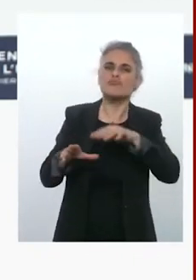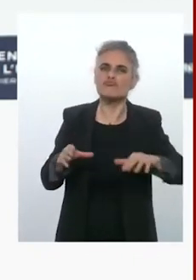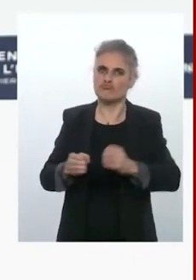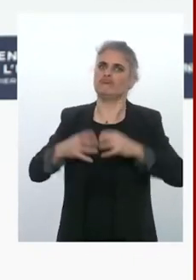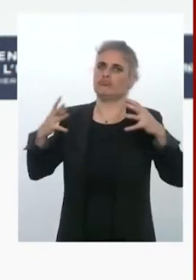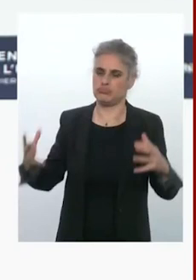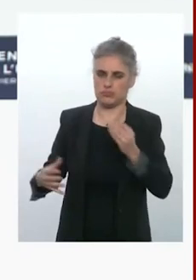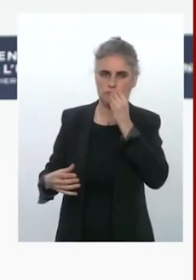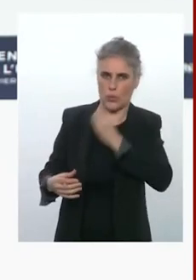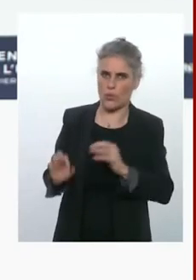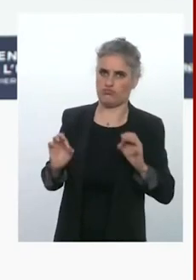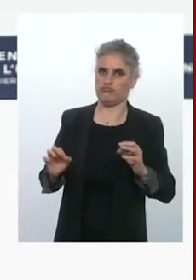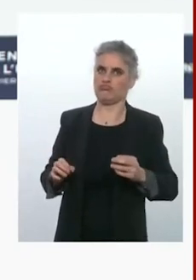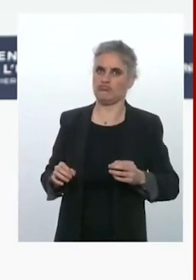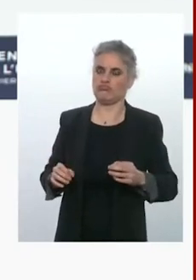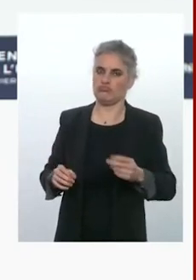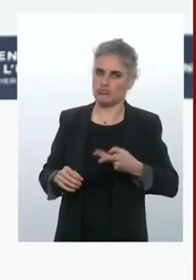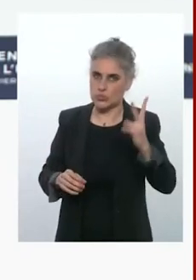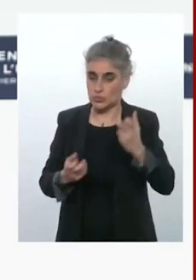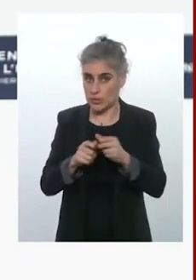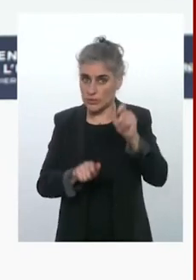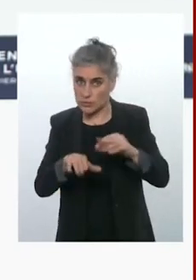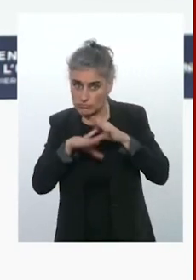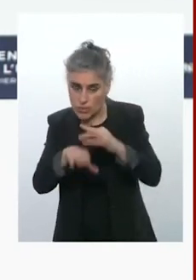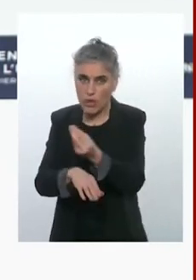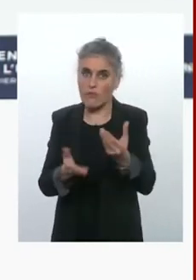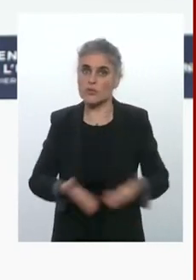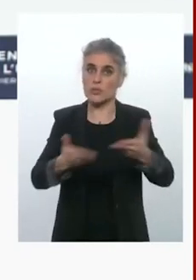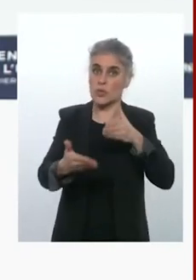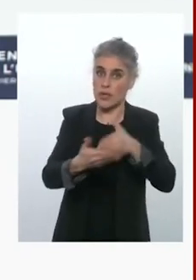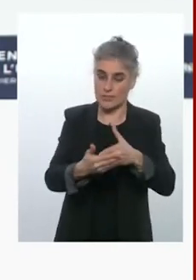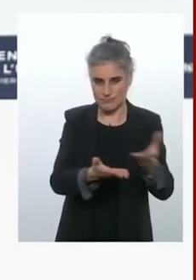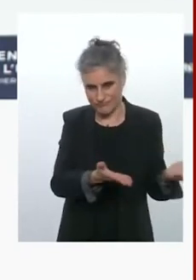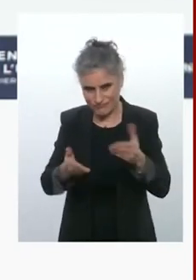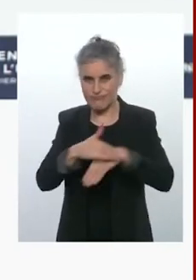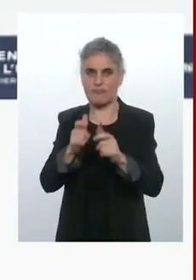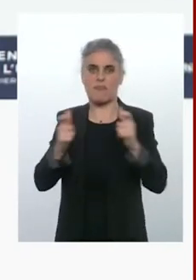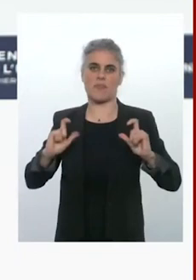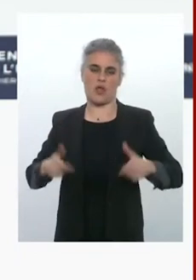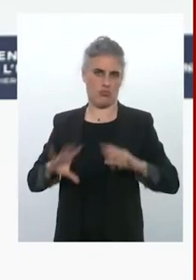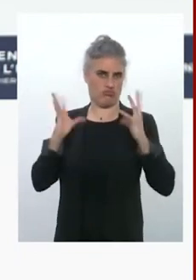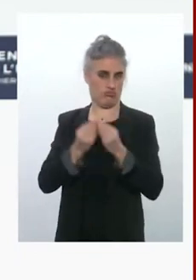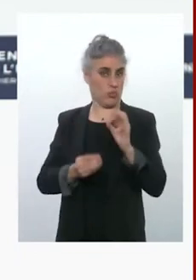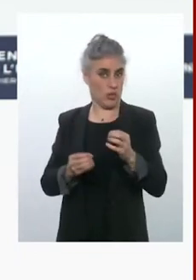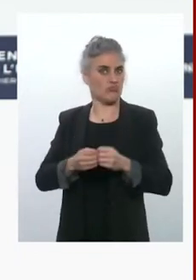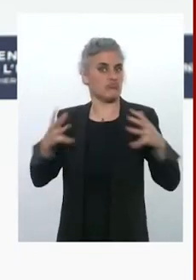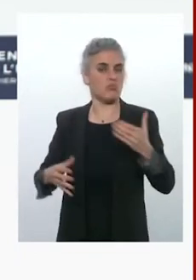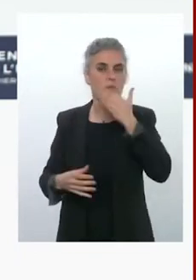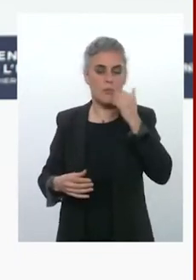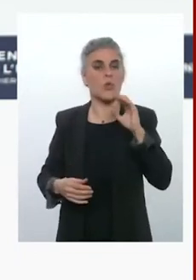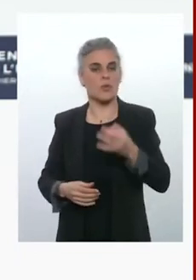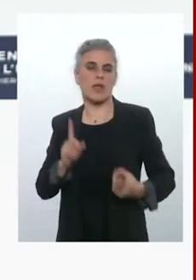justement d'accompagnants pour les enfants en situation de handicap à l'école, l'une des difficultés qui est la nôtre est de prendre en compte le temps périscolaire pour ces